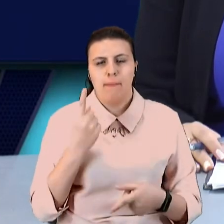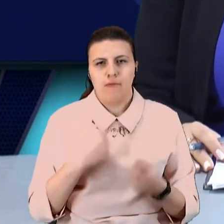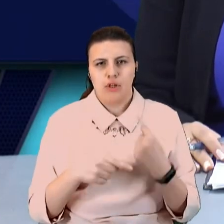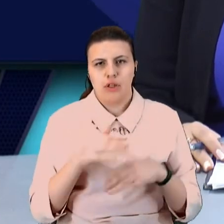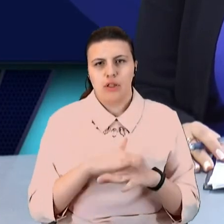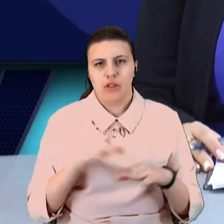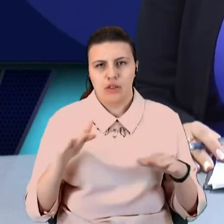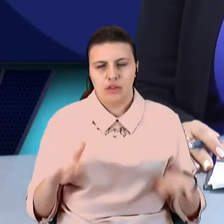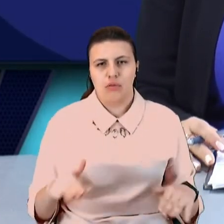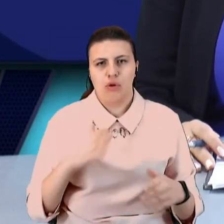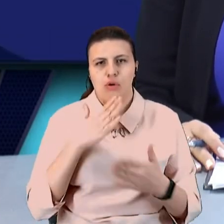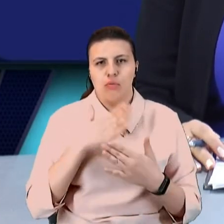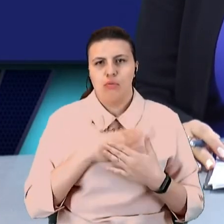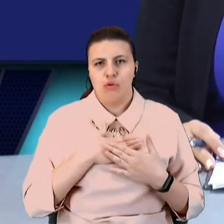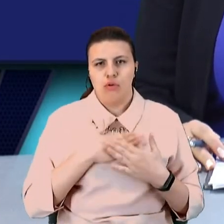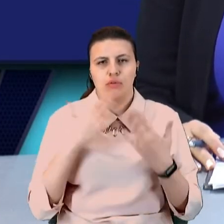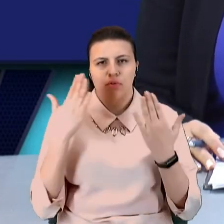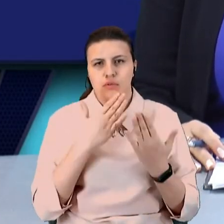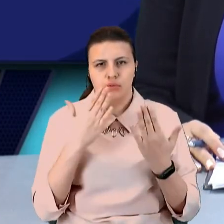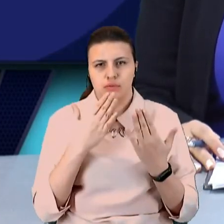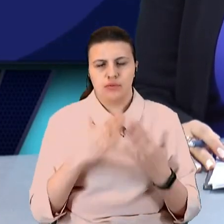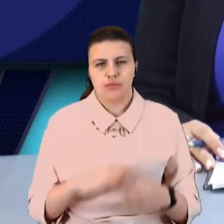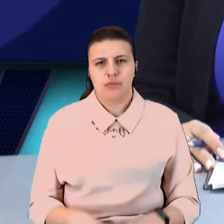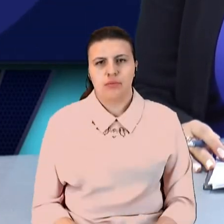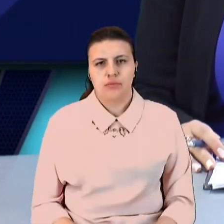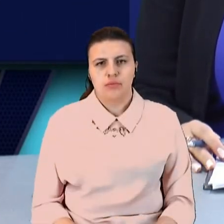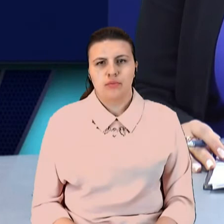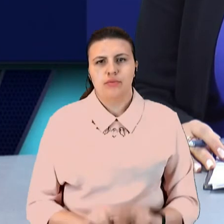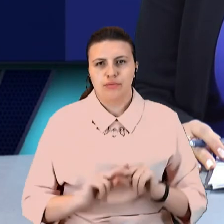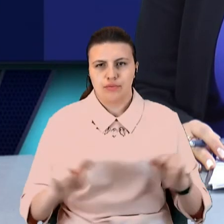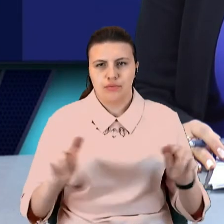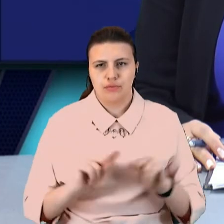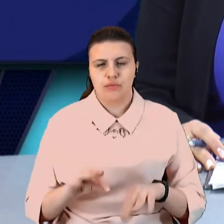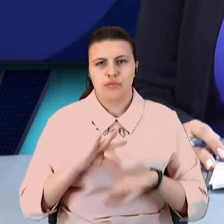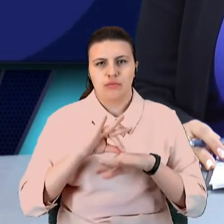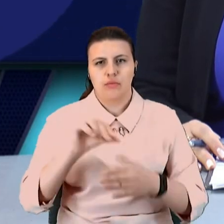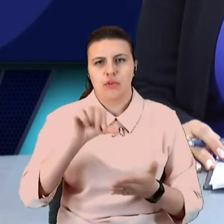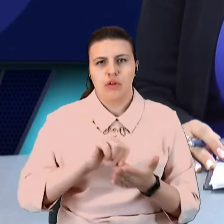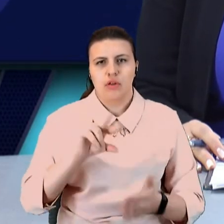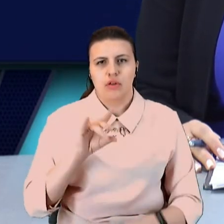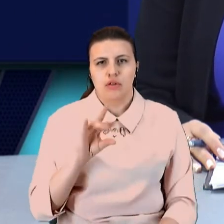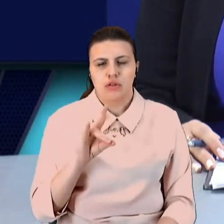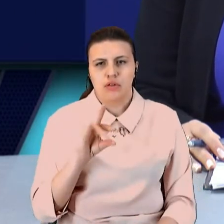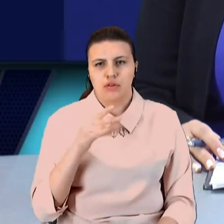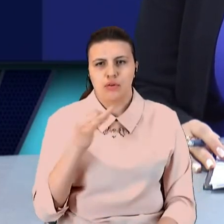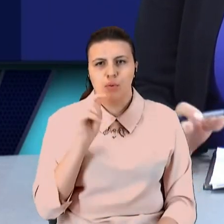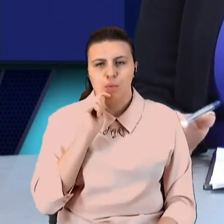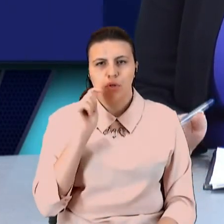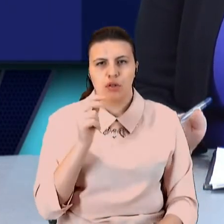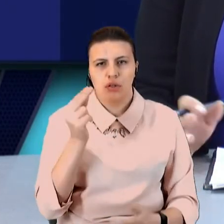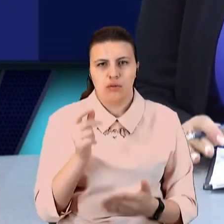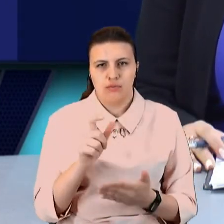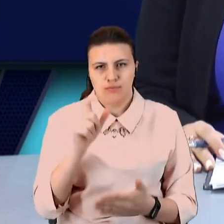-ветеранів російсько-української війни. Тренінг проводився за участі Лариси Ніццої української письменниці-педагогині.